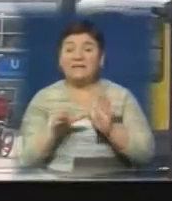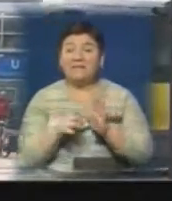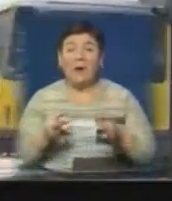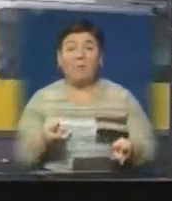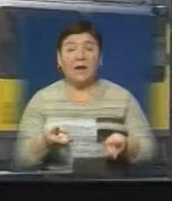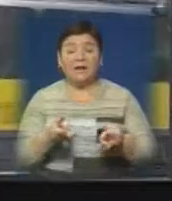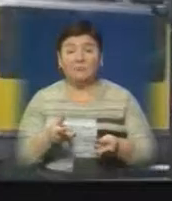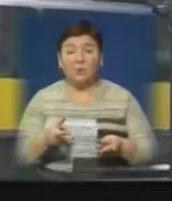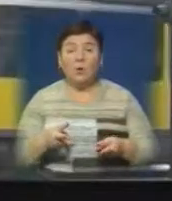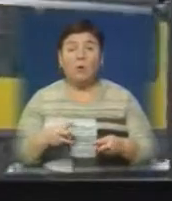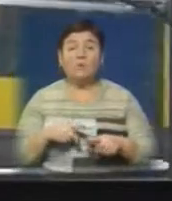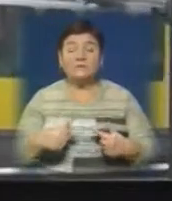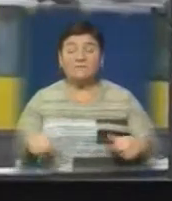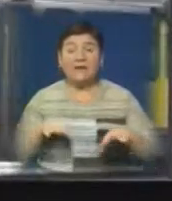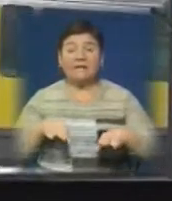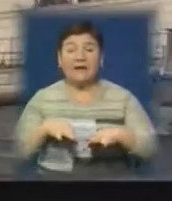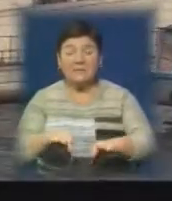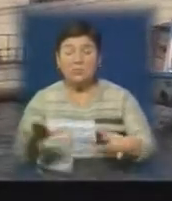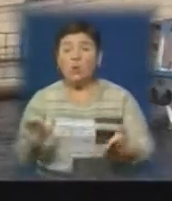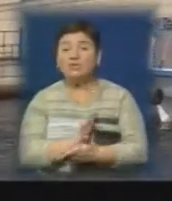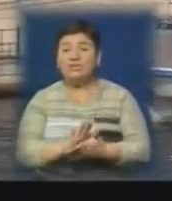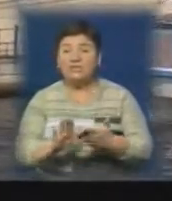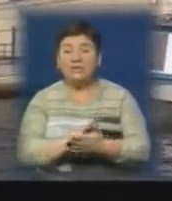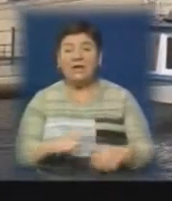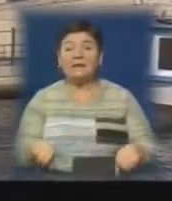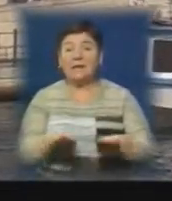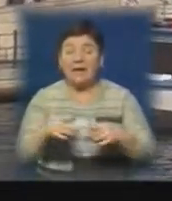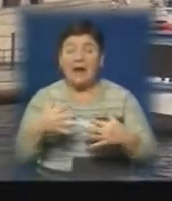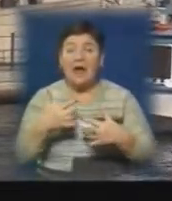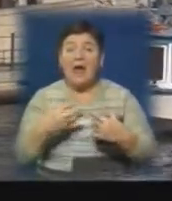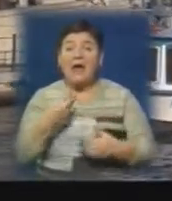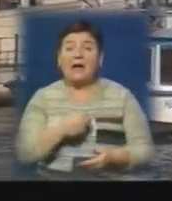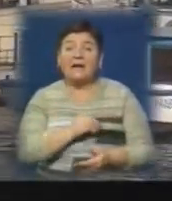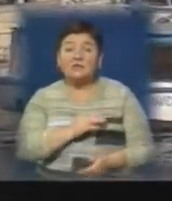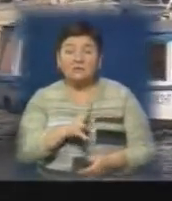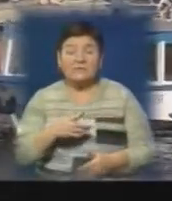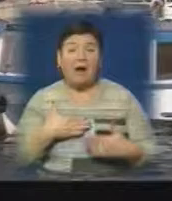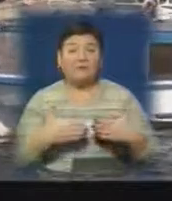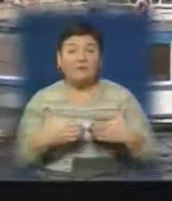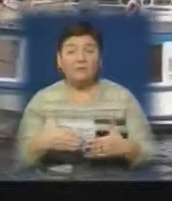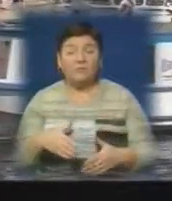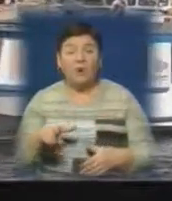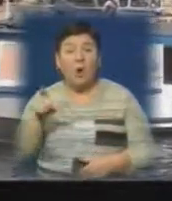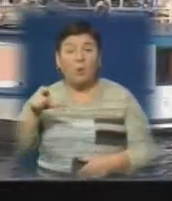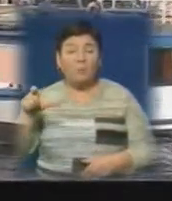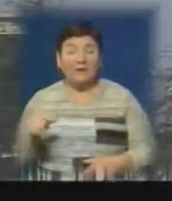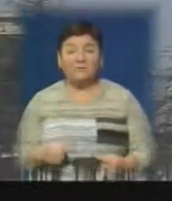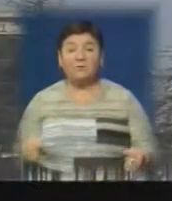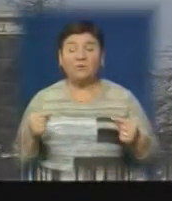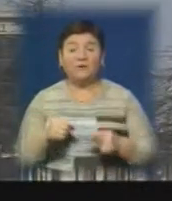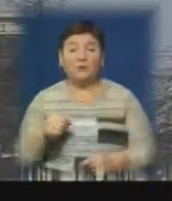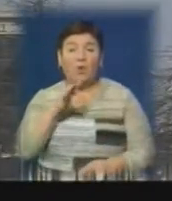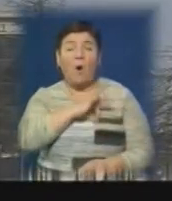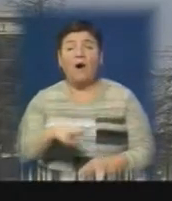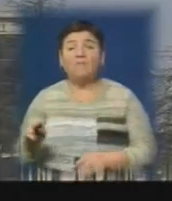палива у сфері транспорту, високий рівень очищення водних ресурсів. Все це – результат активності місцевих громад, відповідного виховання